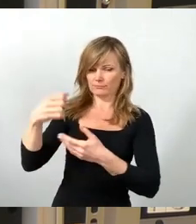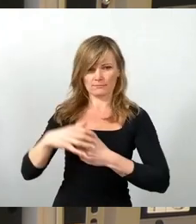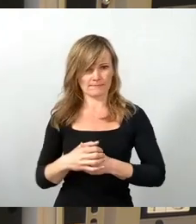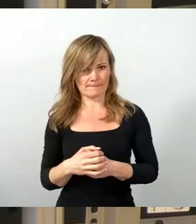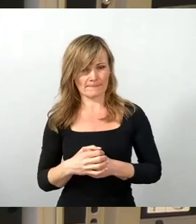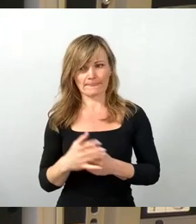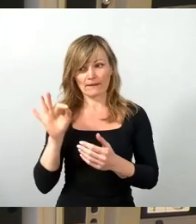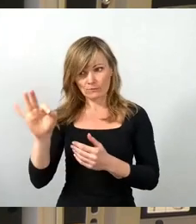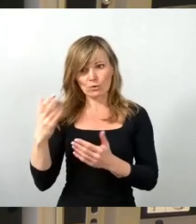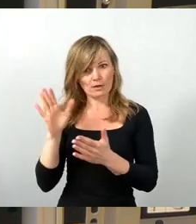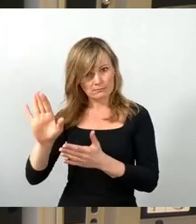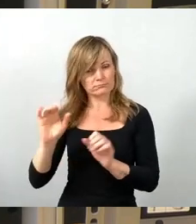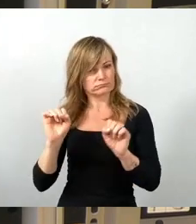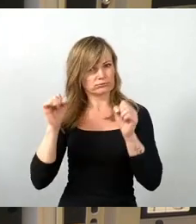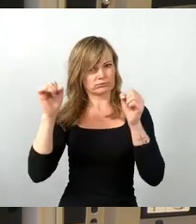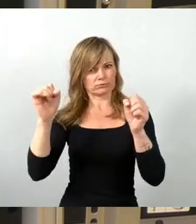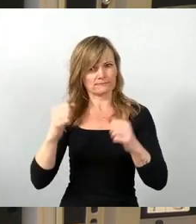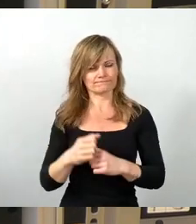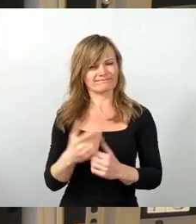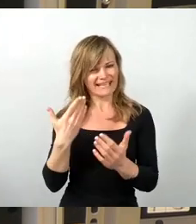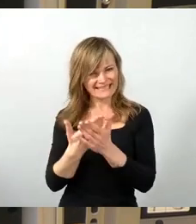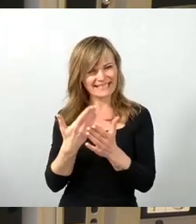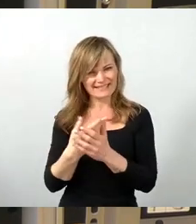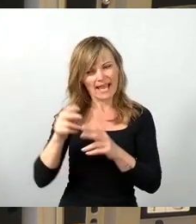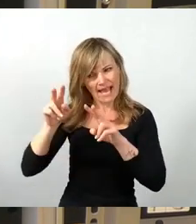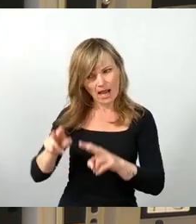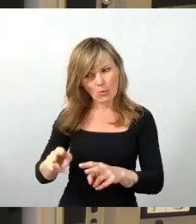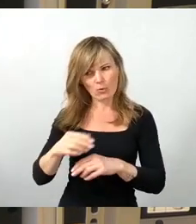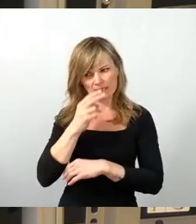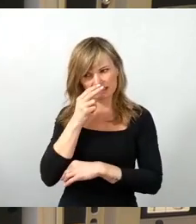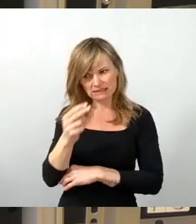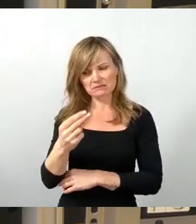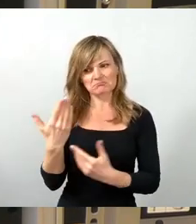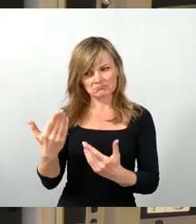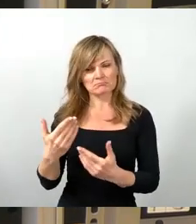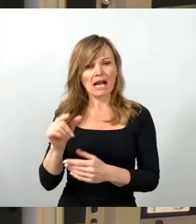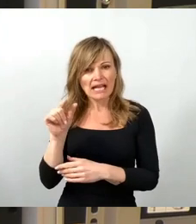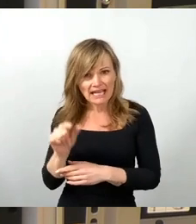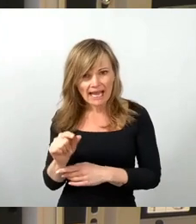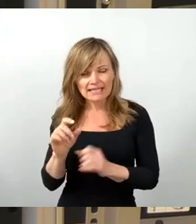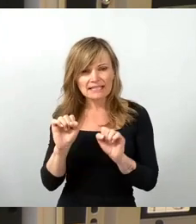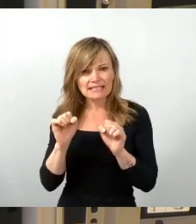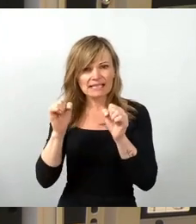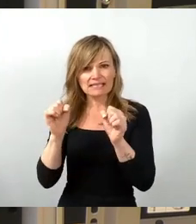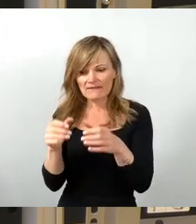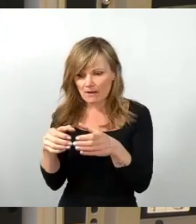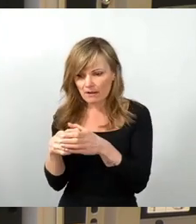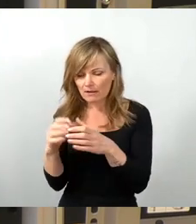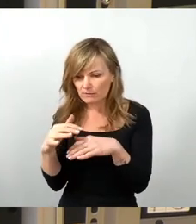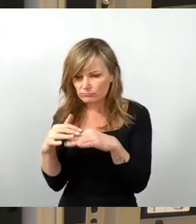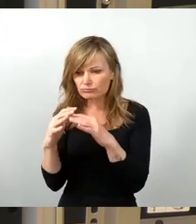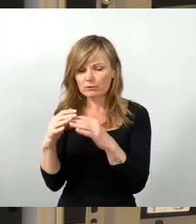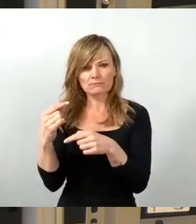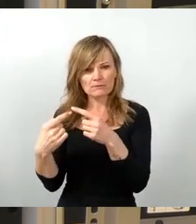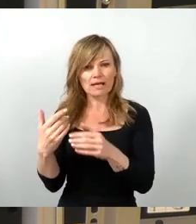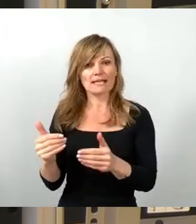die wachsende Bedeutung solcher scheinbar kleiner Initiativen für nachhaltiges Handeln im Sinne sozial gerecht gestaltenden